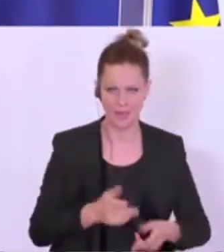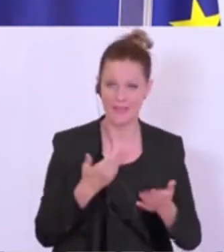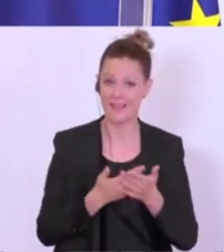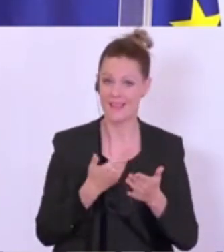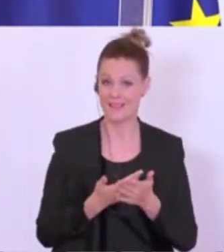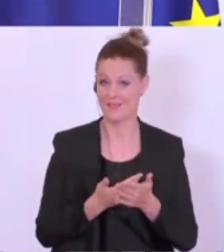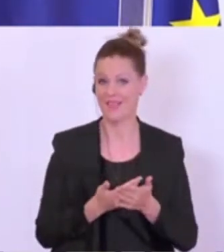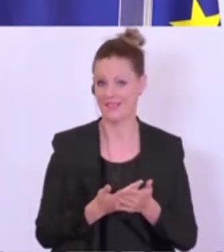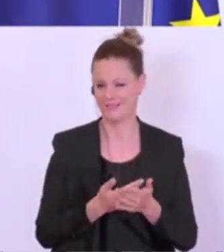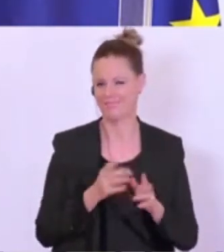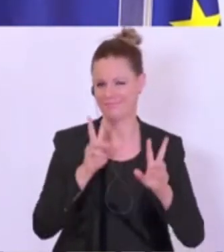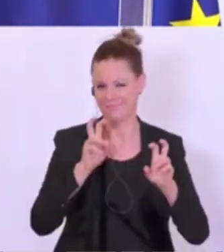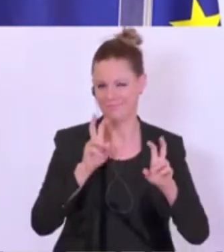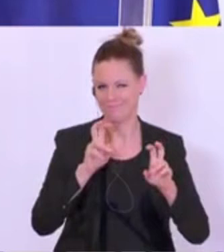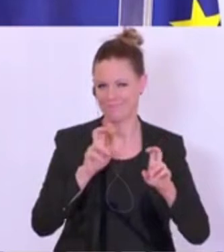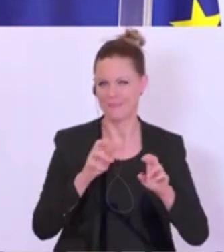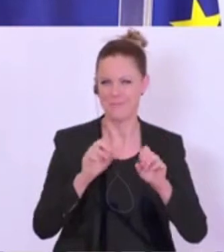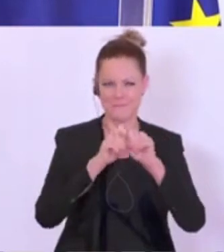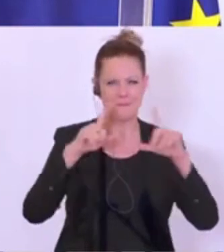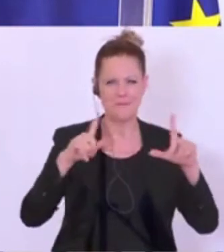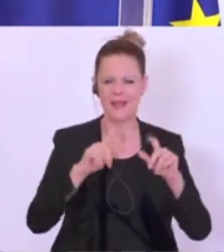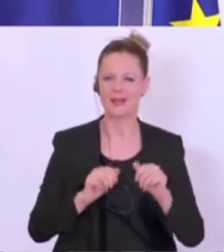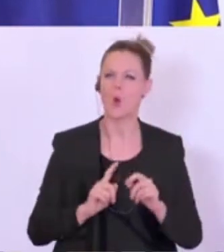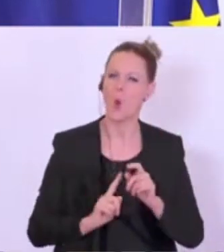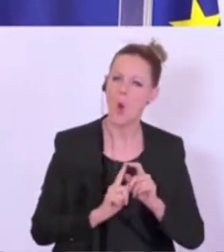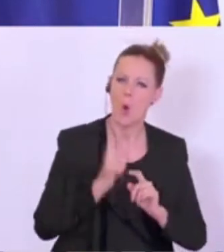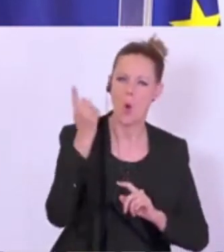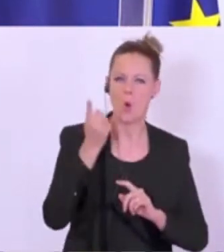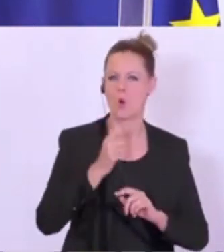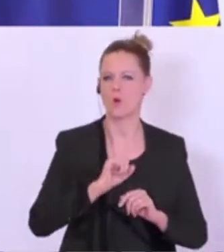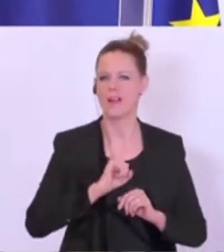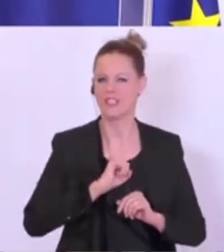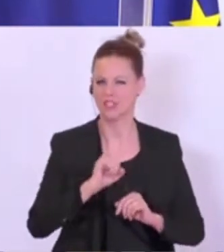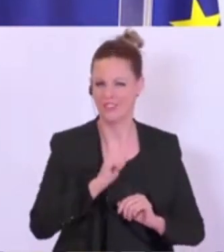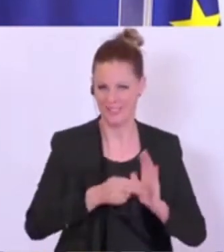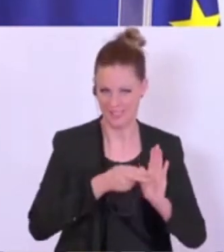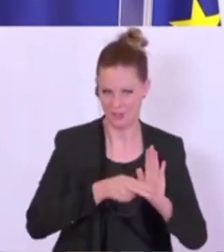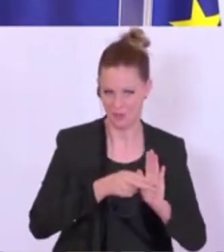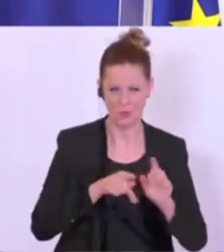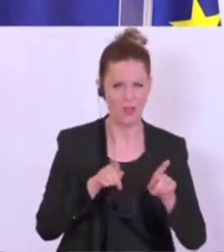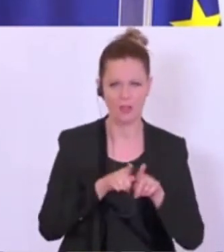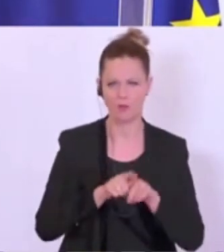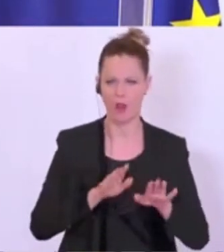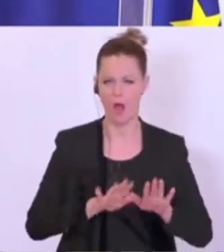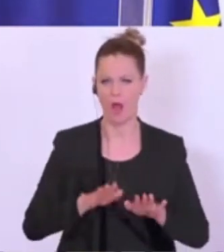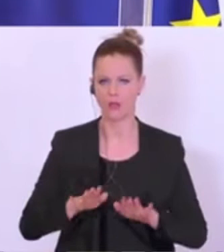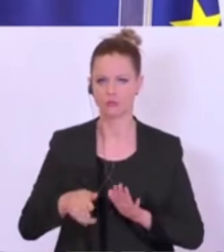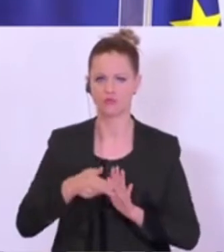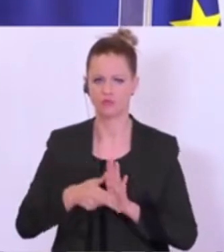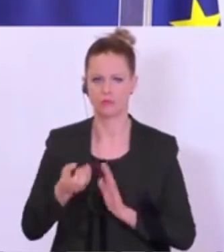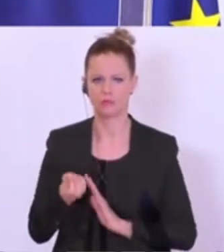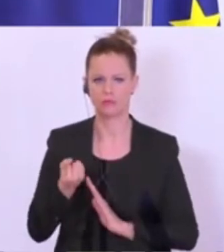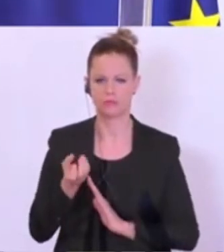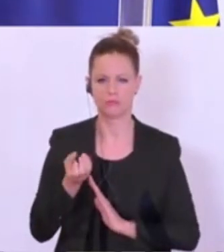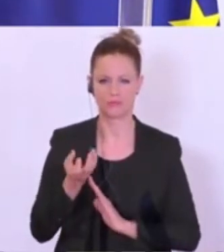Hochgeschwindigkeitszug der Digitalisierung statt analoge Bummelbahn. Damit legen wir den Grundstand für